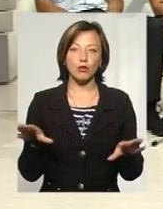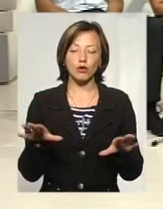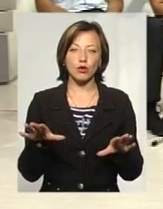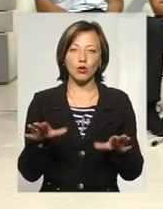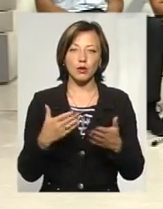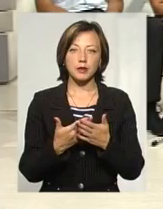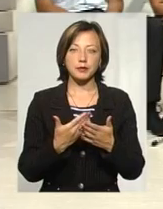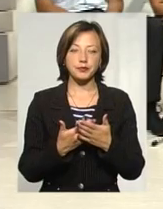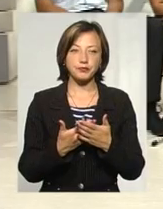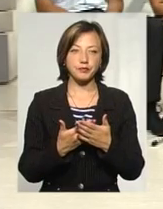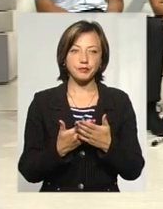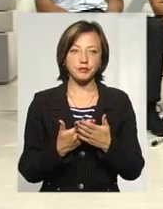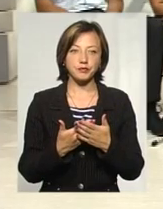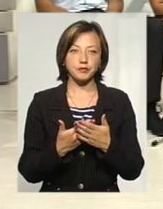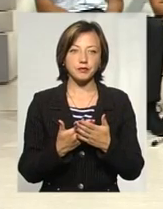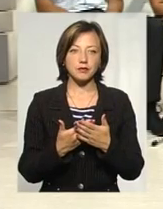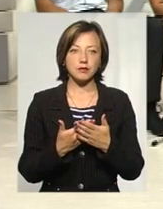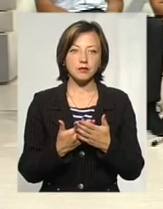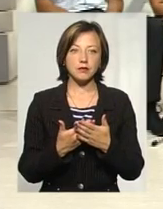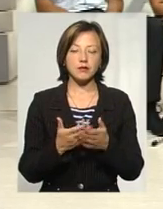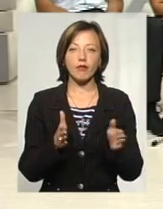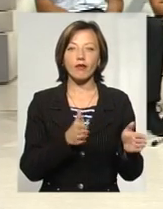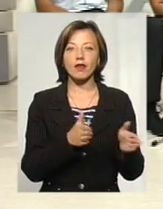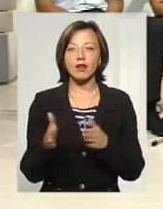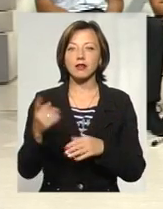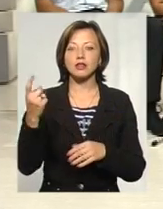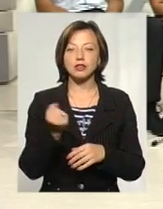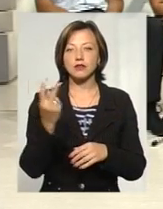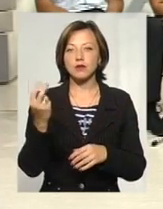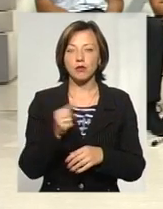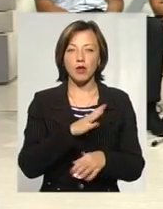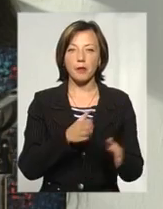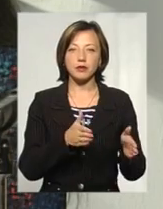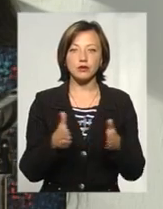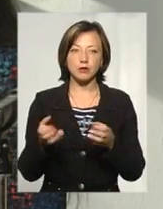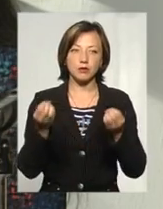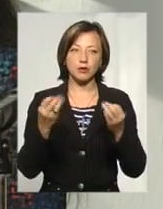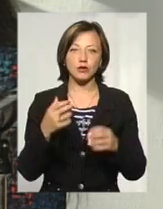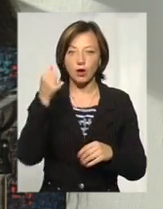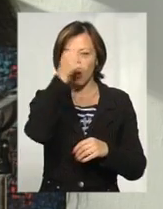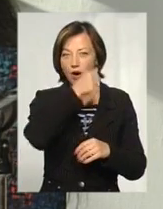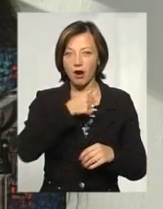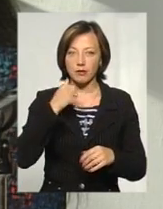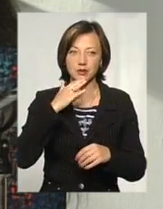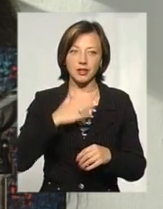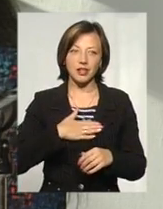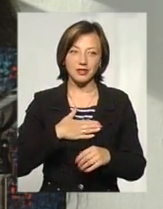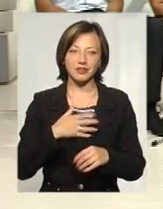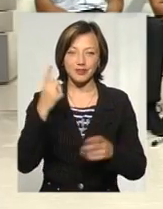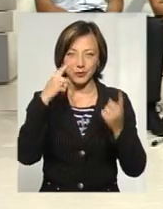підготовки тиждень-два, була підготовка просто роками. Тобто це наше.